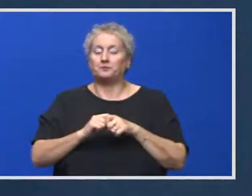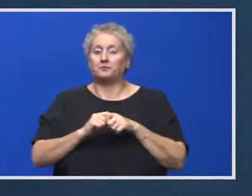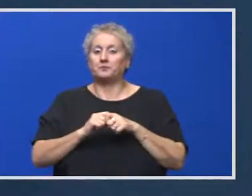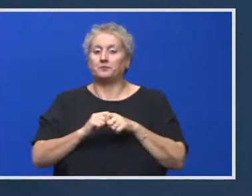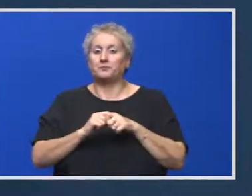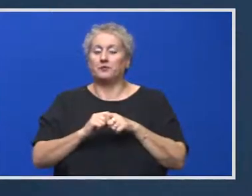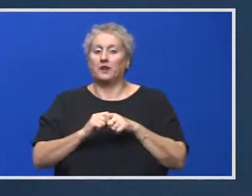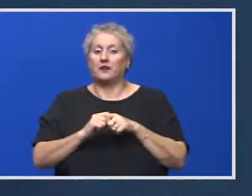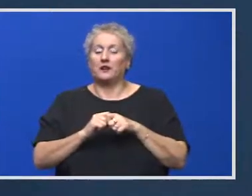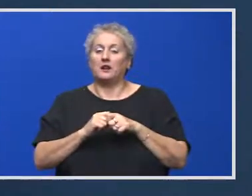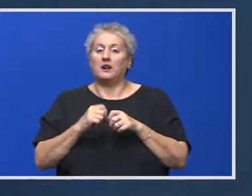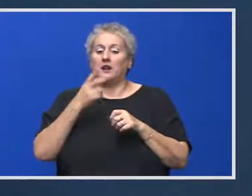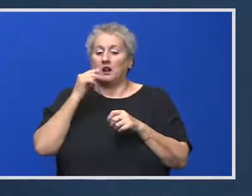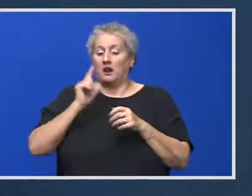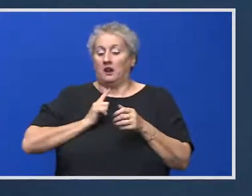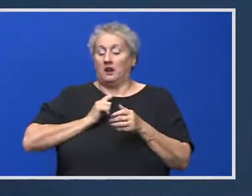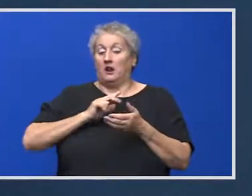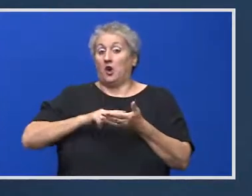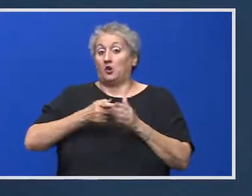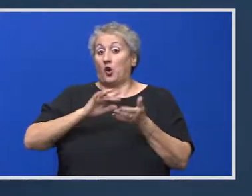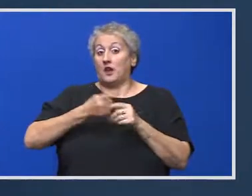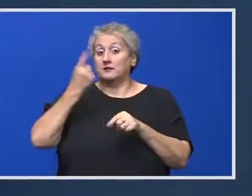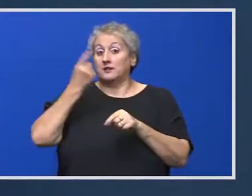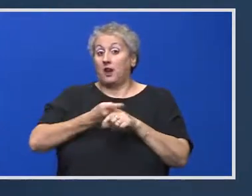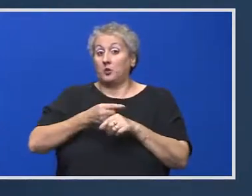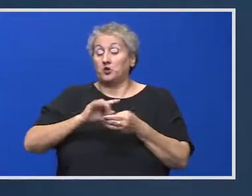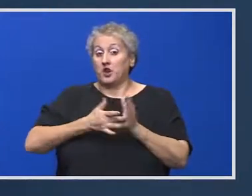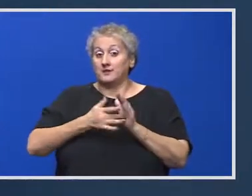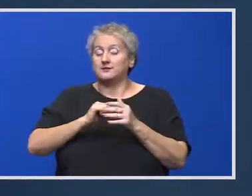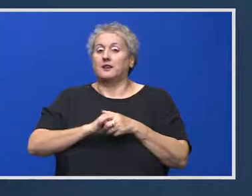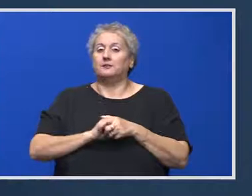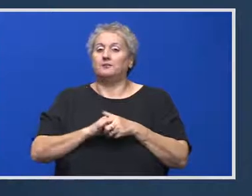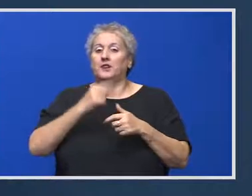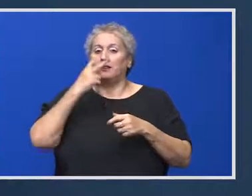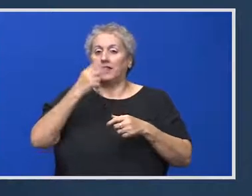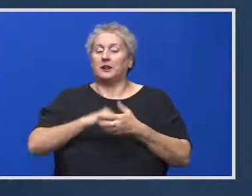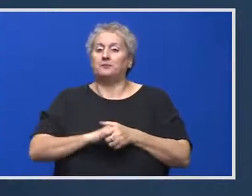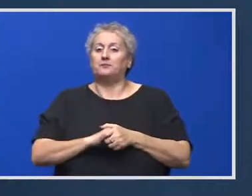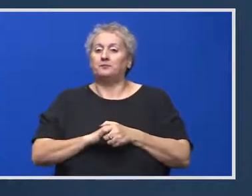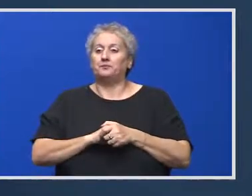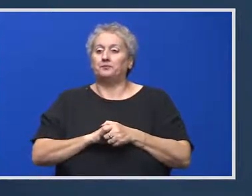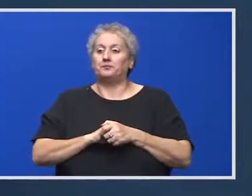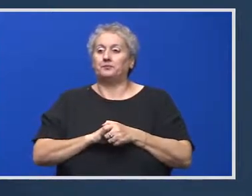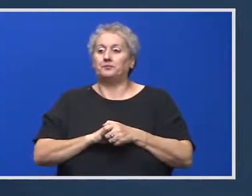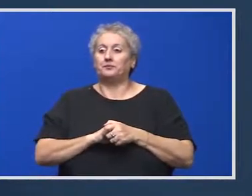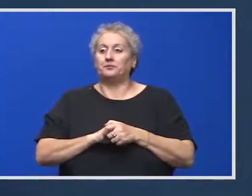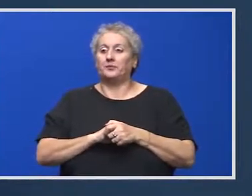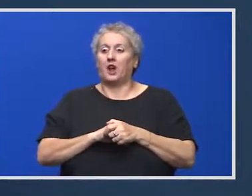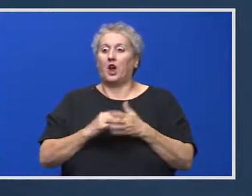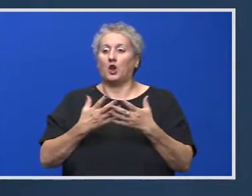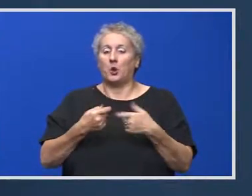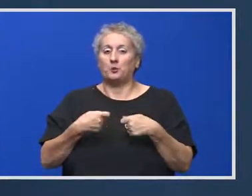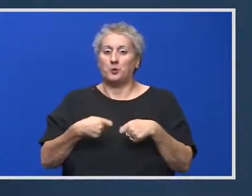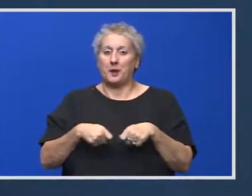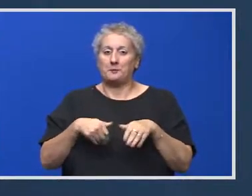de ordonanță de urgență a execuției bugetare, a rectificării execuției bugetare. Mulțumesc mult de tot, domnulea ministru,